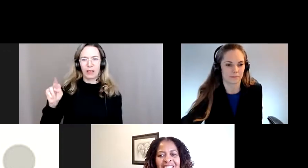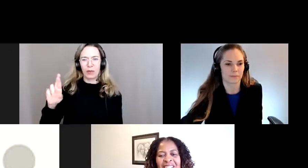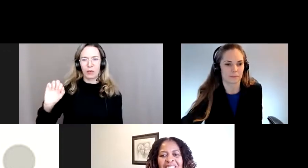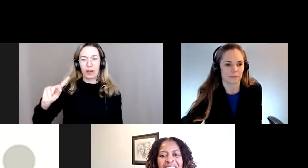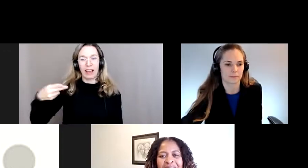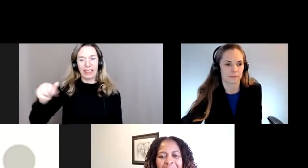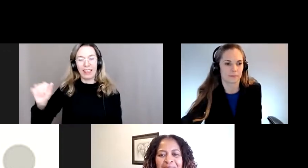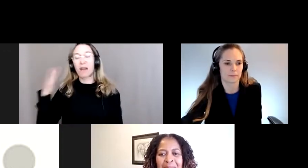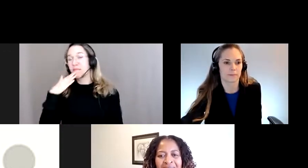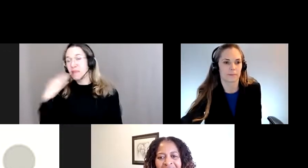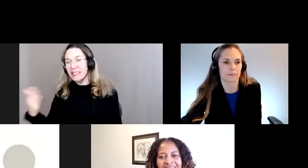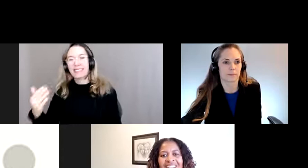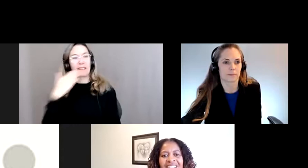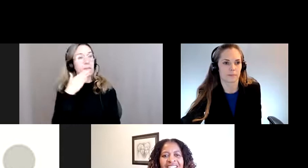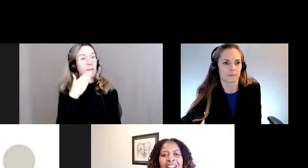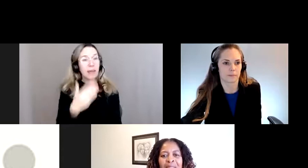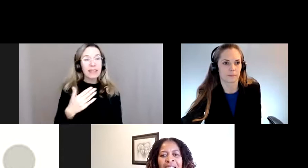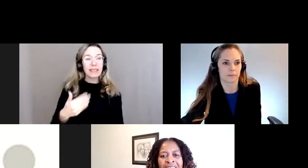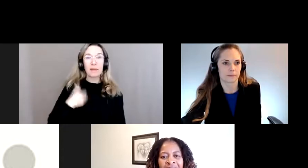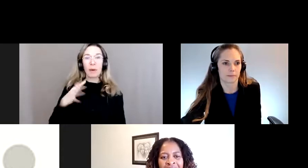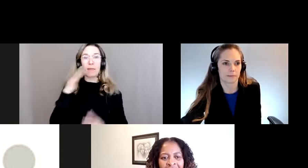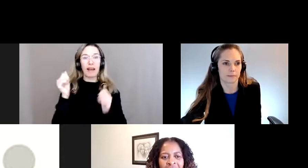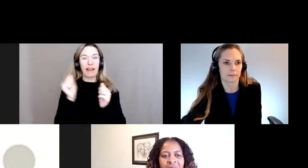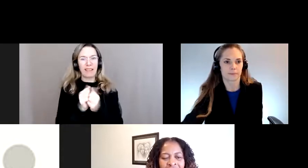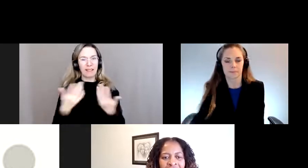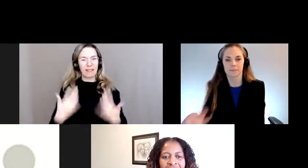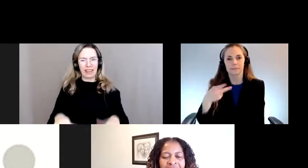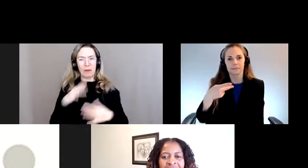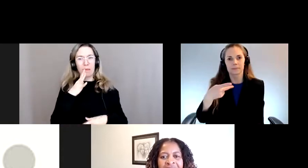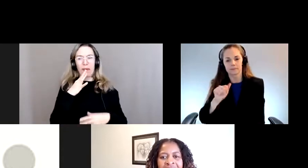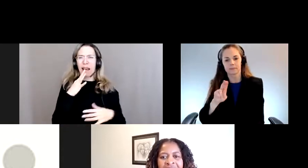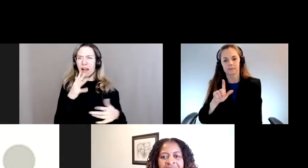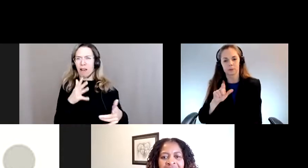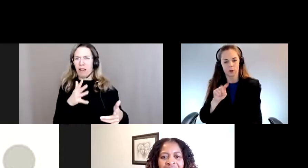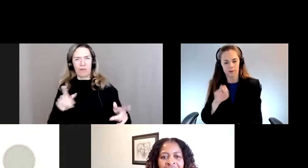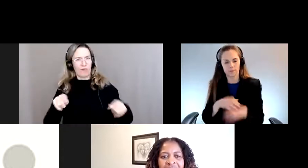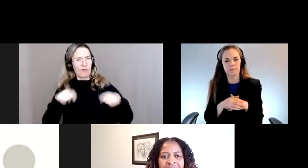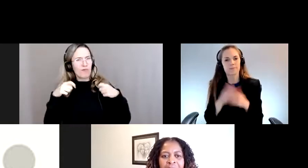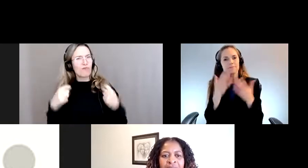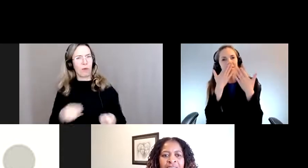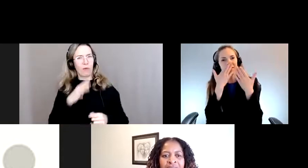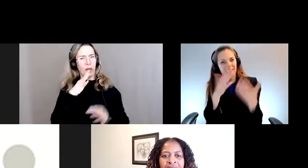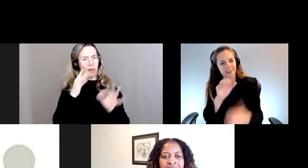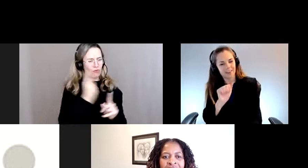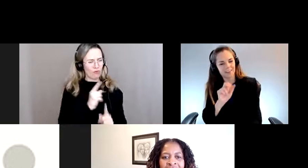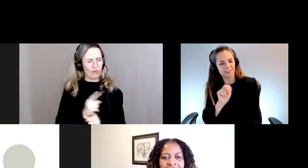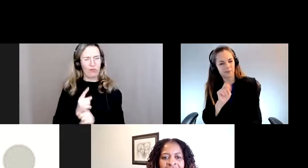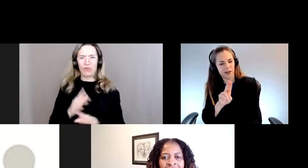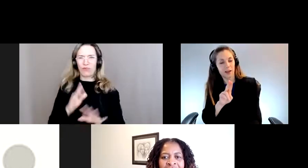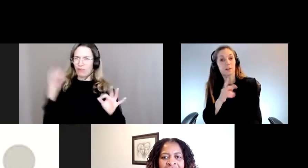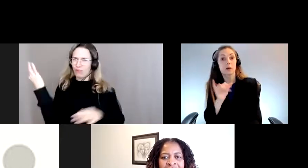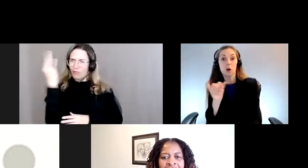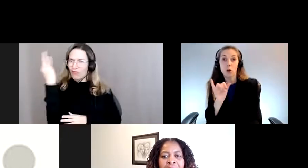Merci d'avoir parlé avec un débit mesuré dans ta